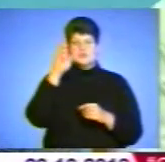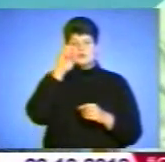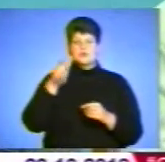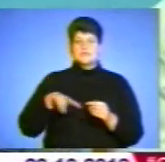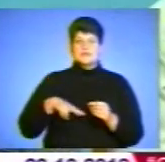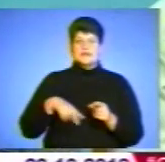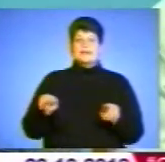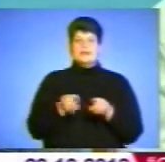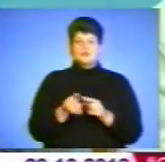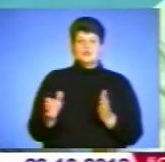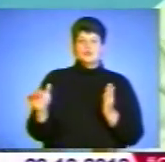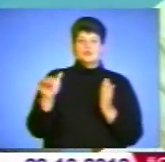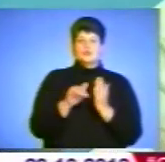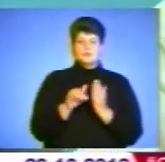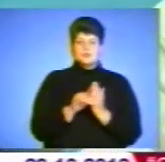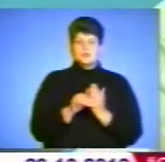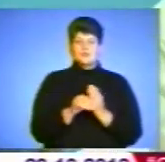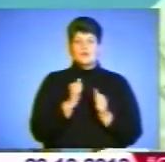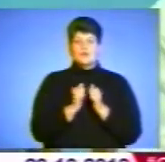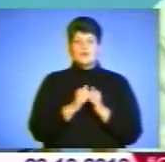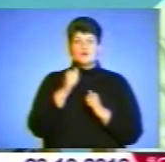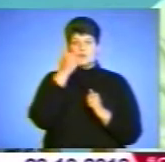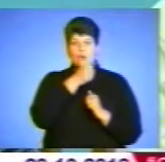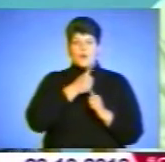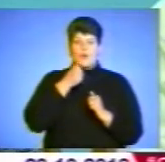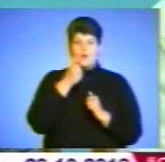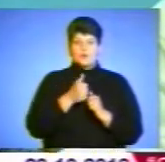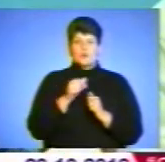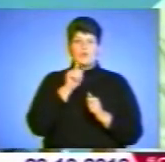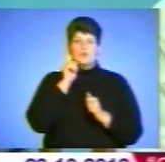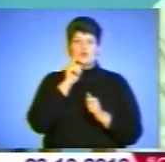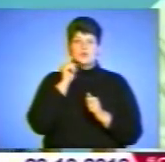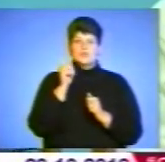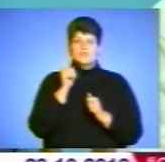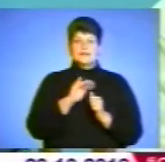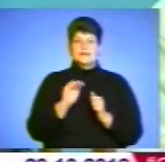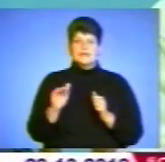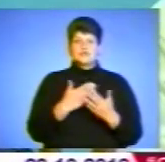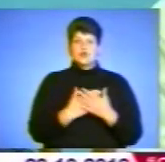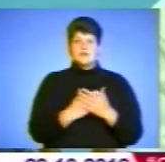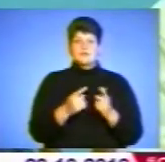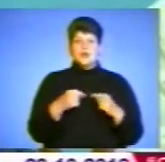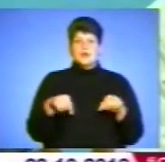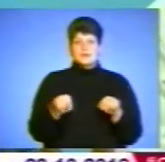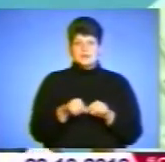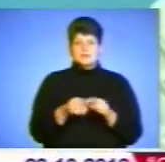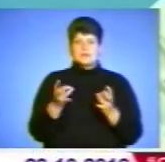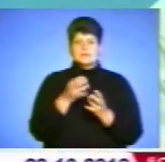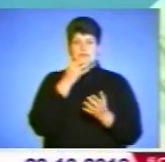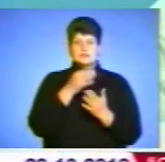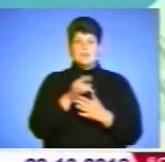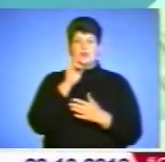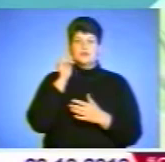Також активно долучається щороку, як і цього року, молодігні та дитячо-громацькі організації. Треба назвати «Молода